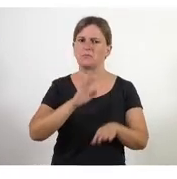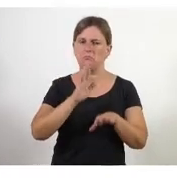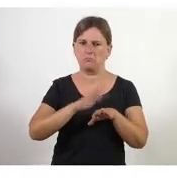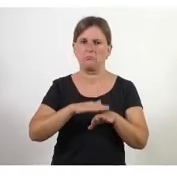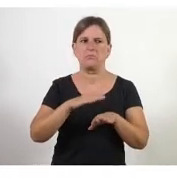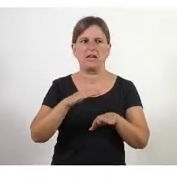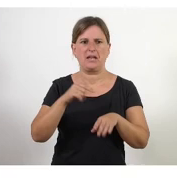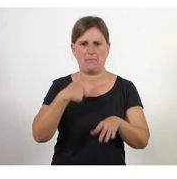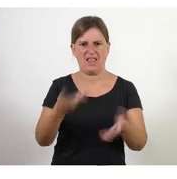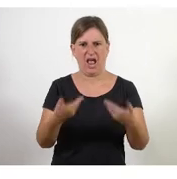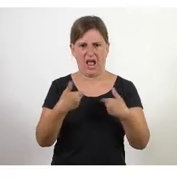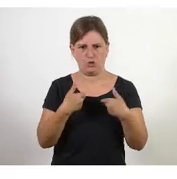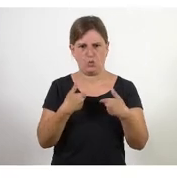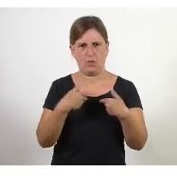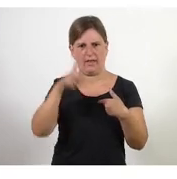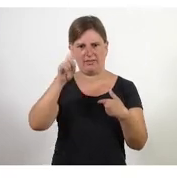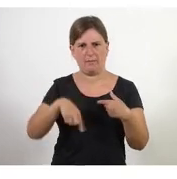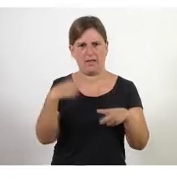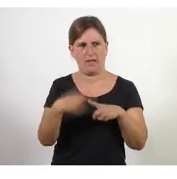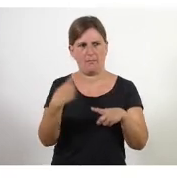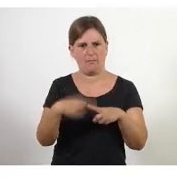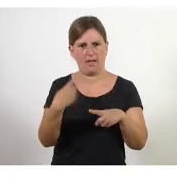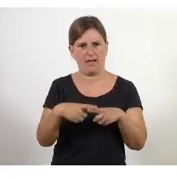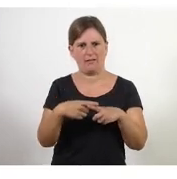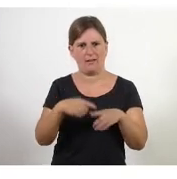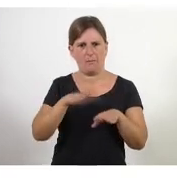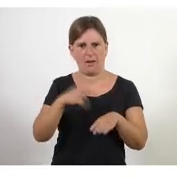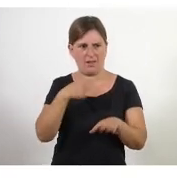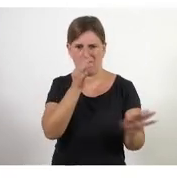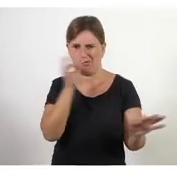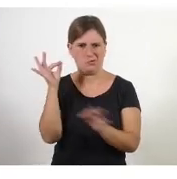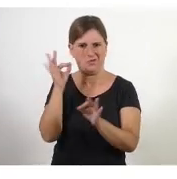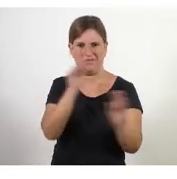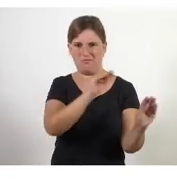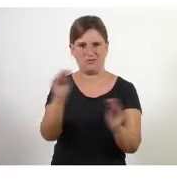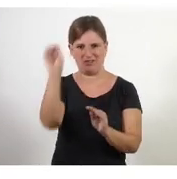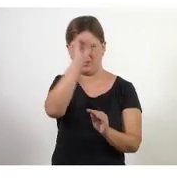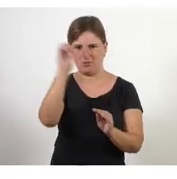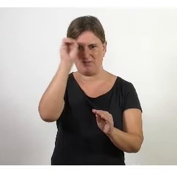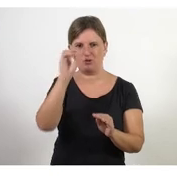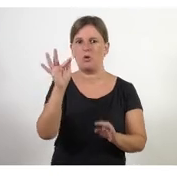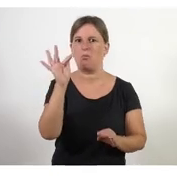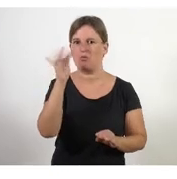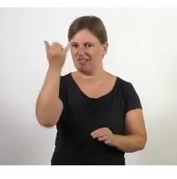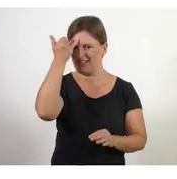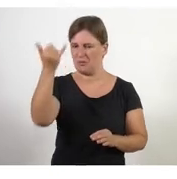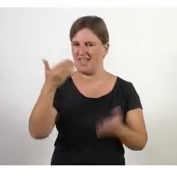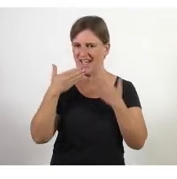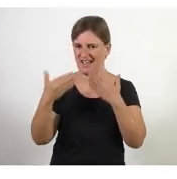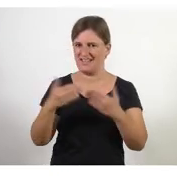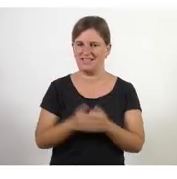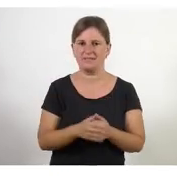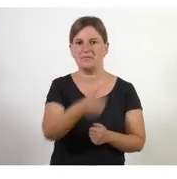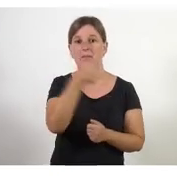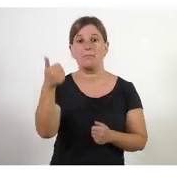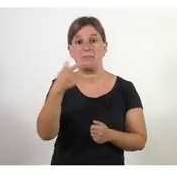moltíssim perquè a mi també m'alimenta em nutreix em realimenta moltes gràcies molt bona idea Enric gràcies perfecte doncs mira de la